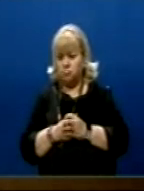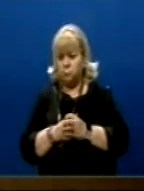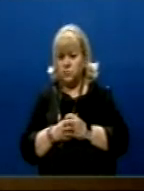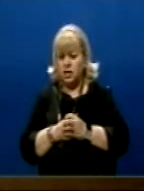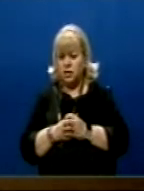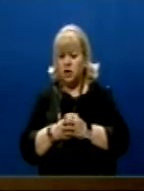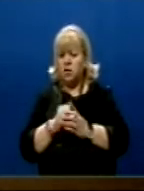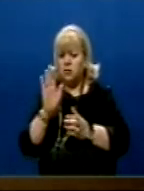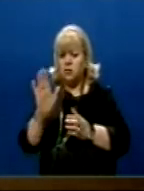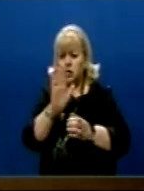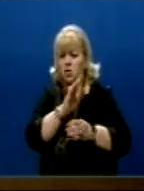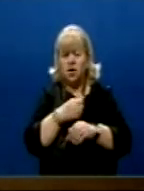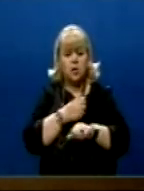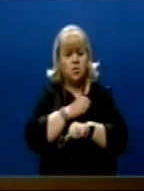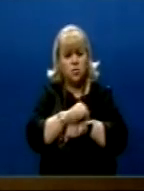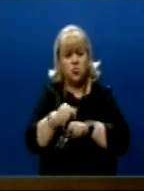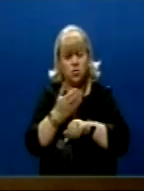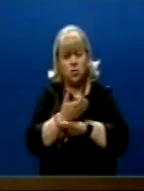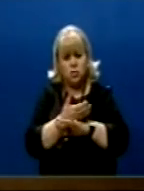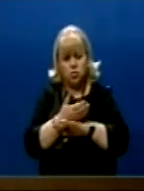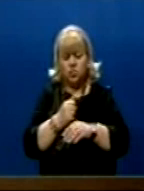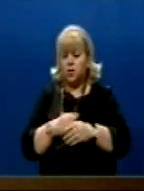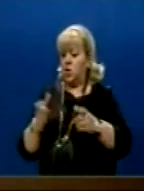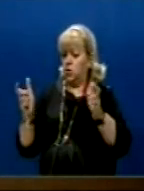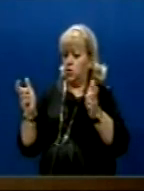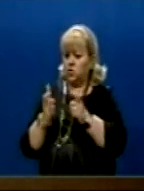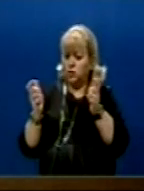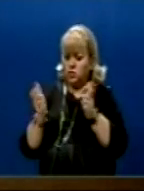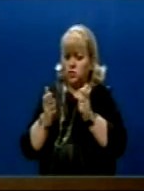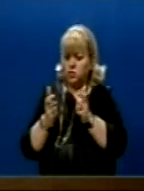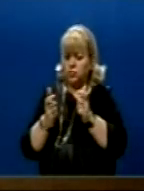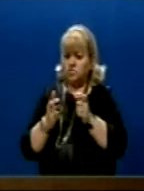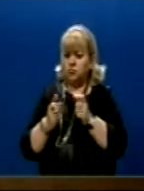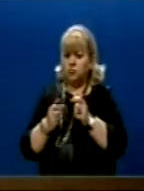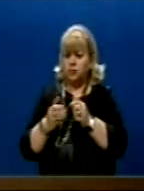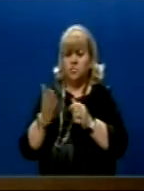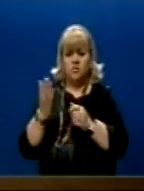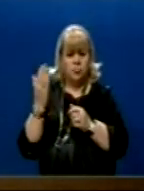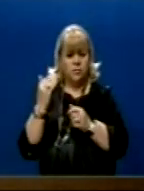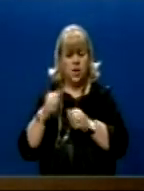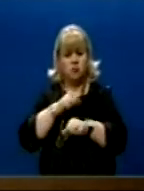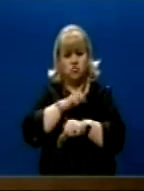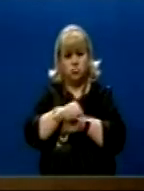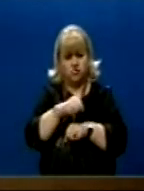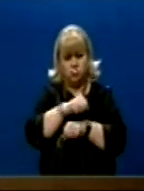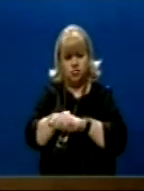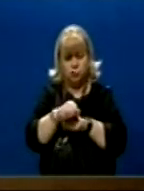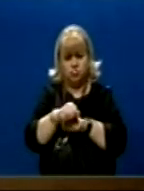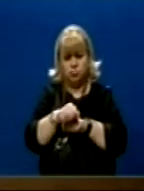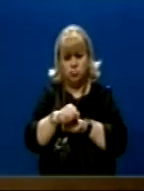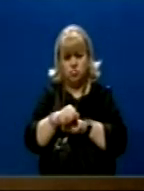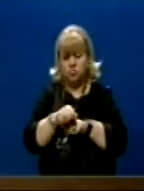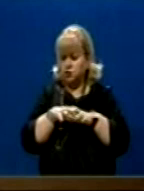të cilët Janë të dhunuar direkt Por nga shoqërit të cilat Kanë qene në mënyrë të dhunuar Në si